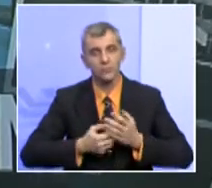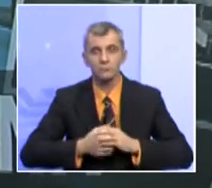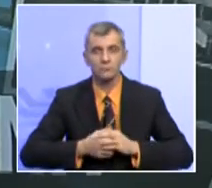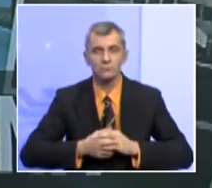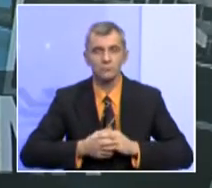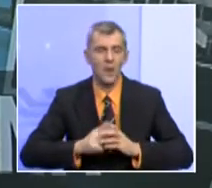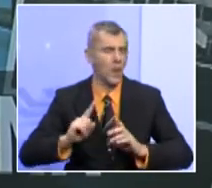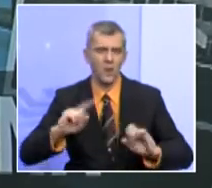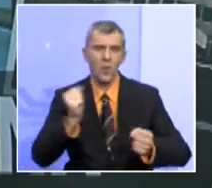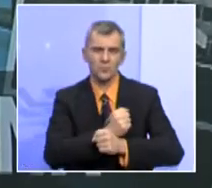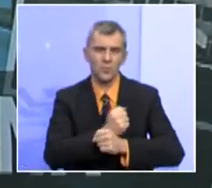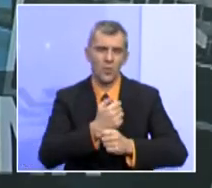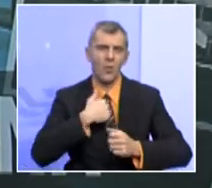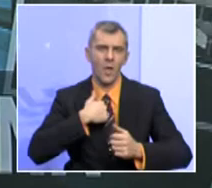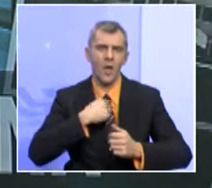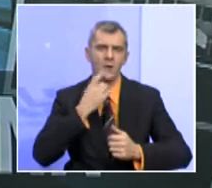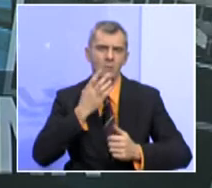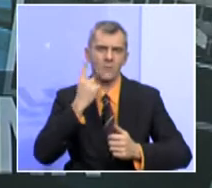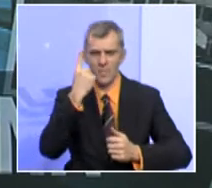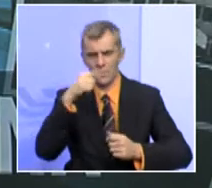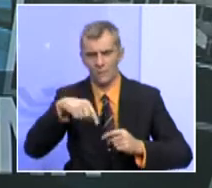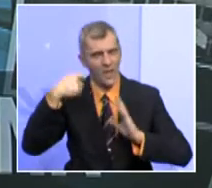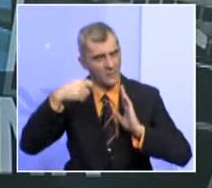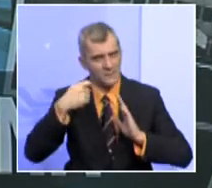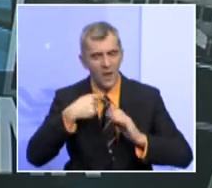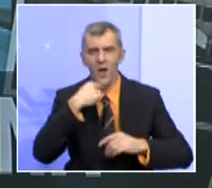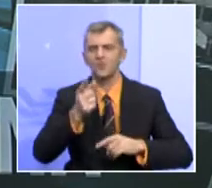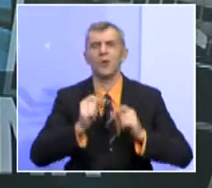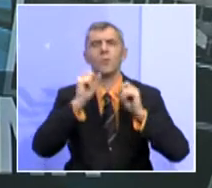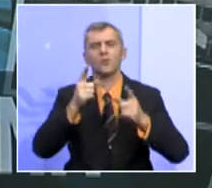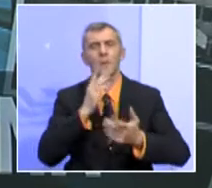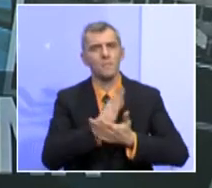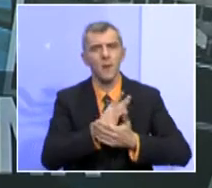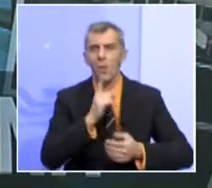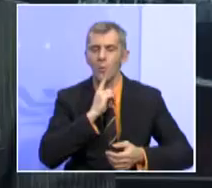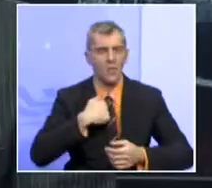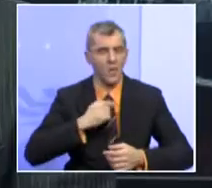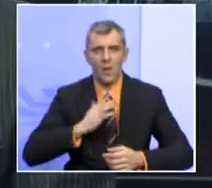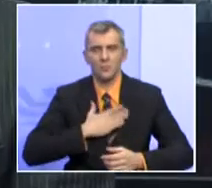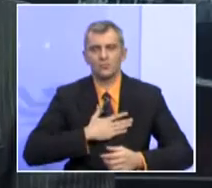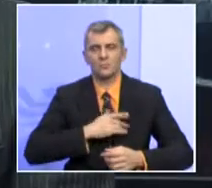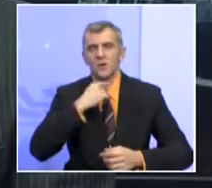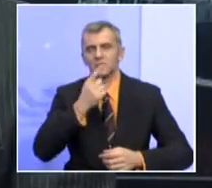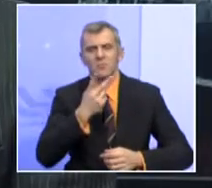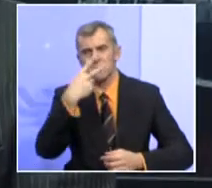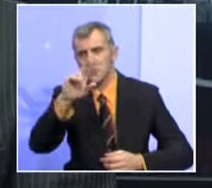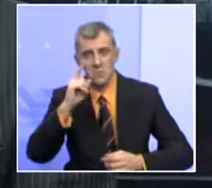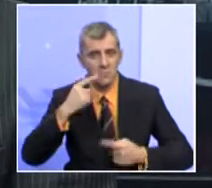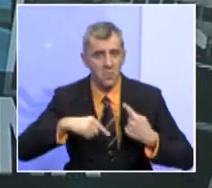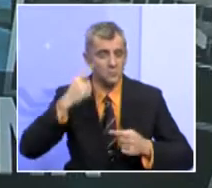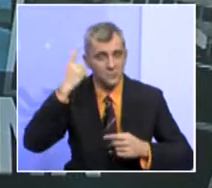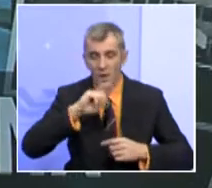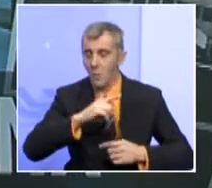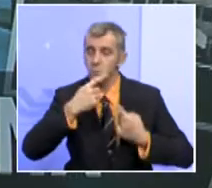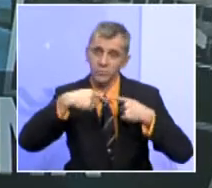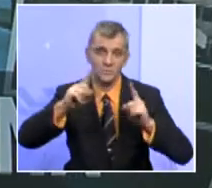Neozmjeno bi s moje strane bilo kada bih ja u jednoj ovakvoj emisiji davao poruke bilo kome. Nemam ih namjeru davati niti drugim političkim strankama, posebno ne